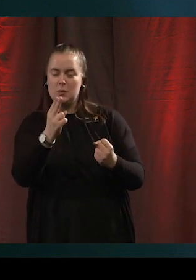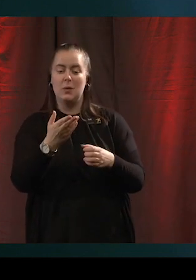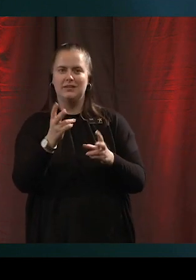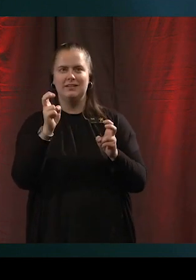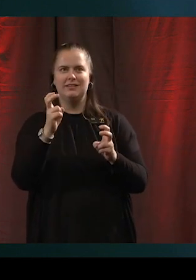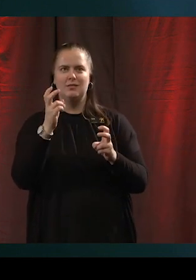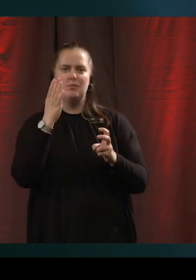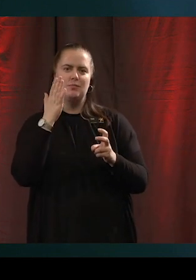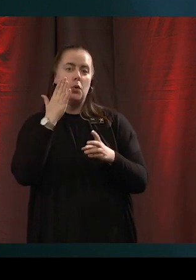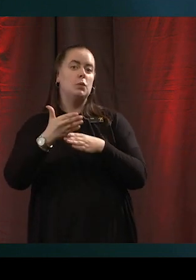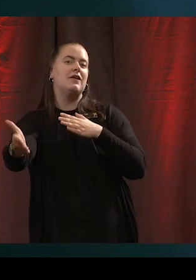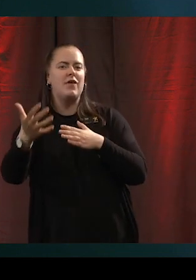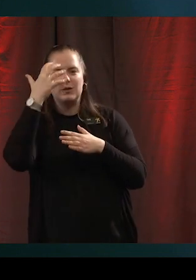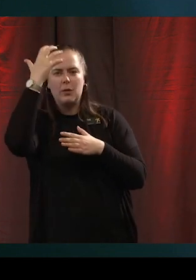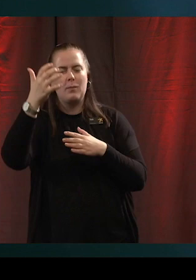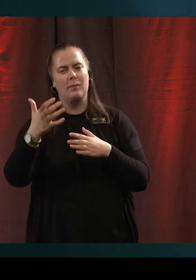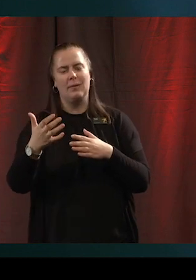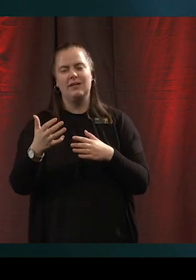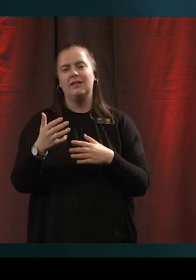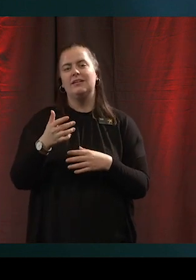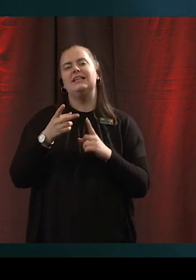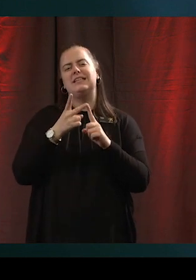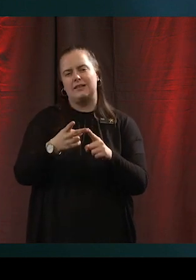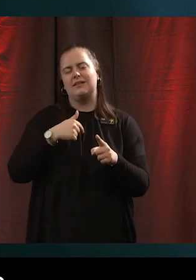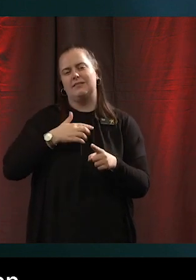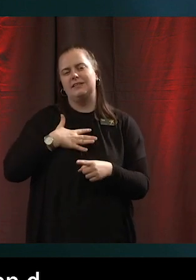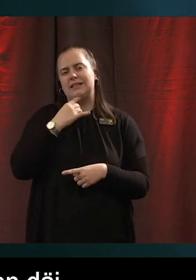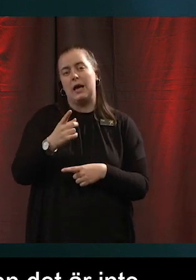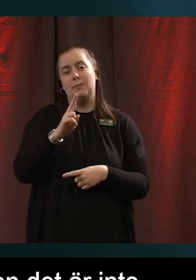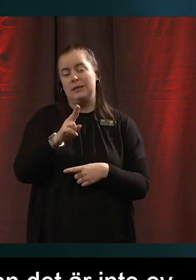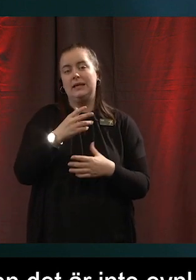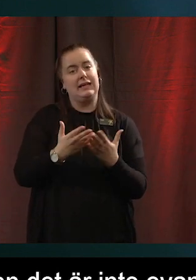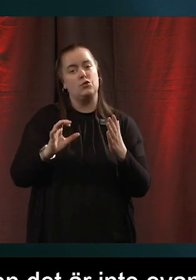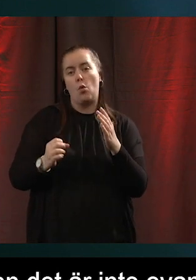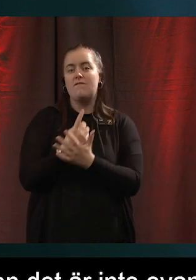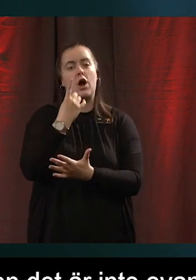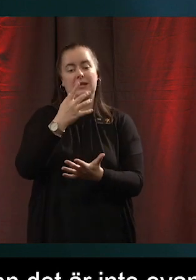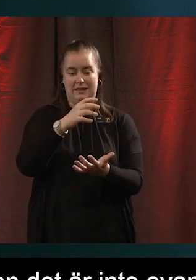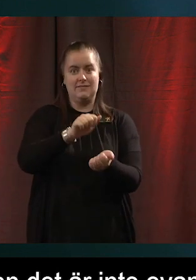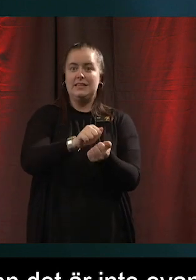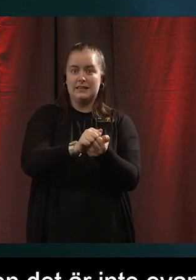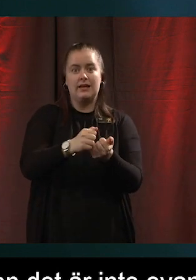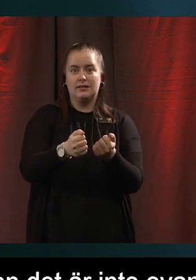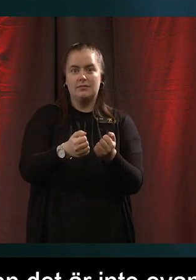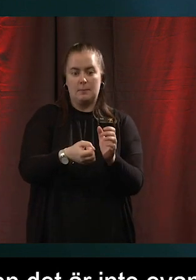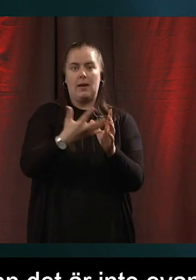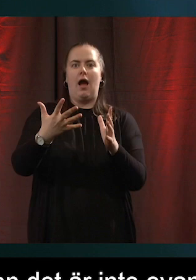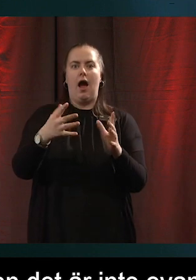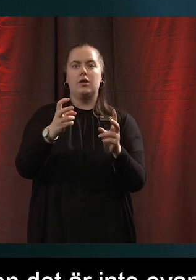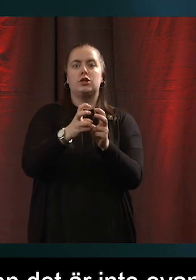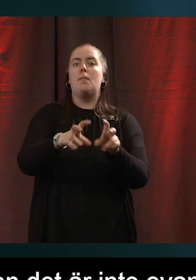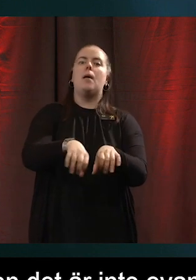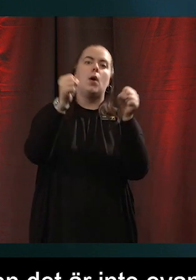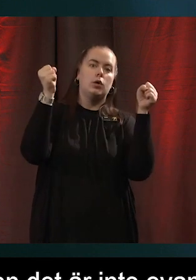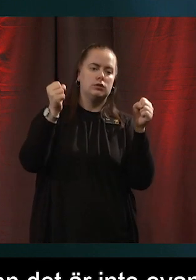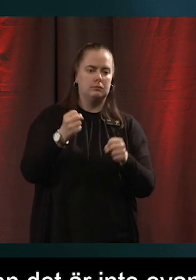igen på grund av till exempel vinter. Det är ju inte helt ovanligt att man har elavbrott på många ställen som varar i tre,